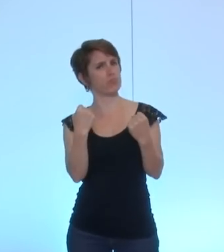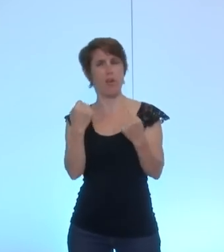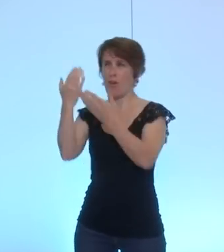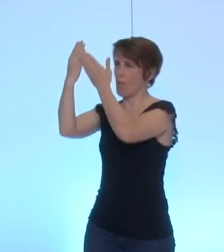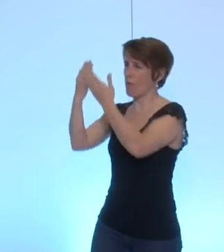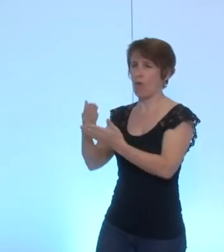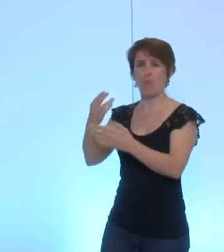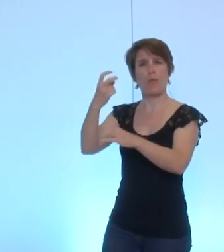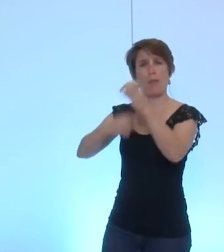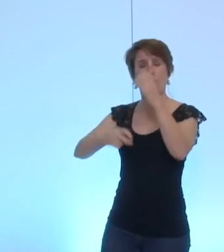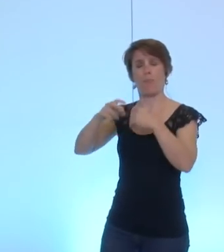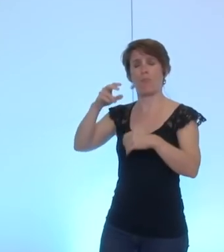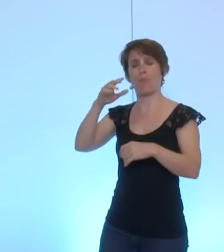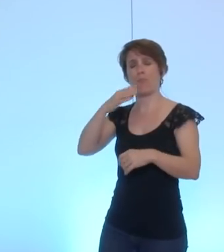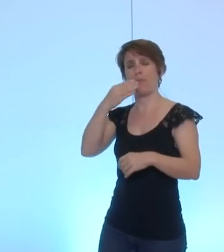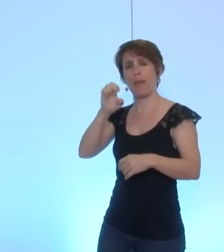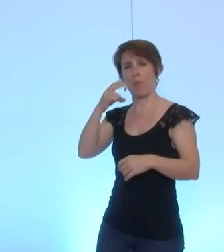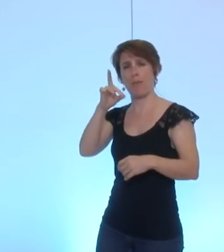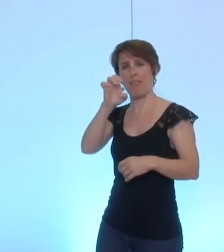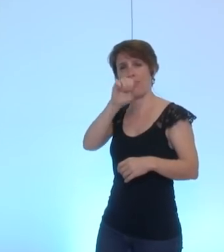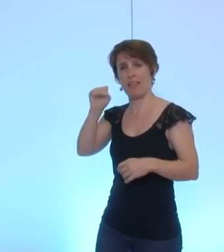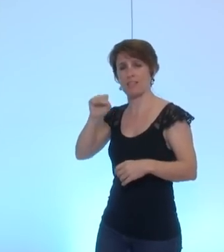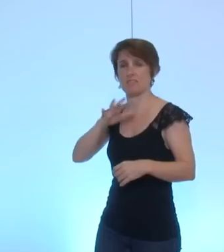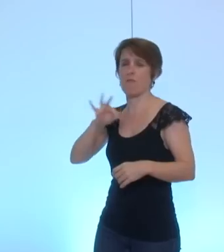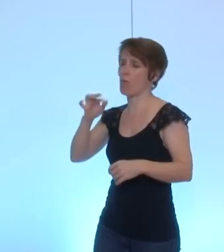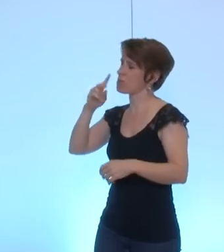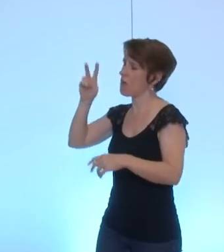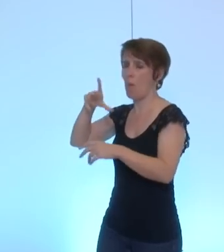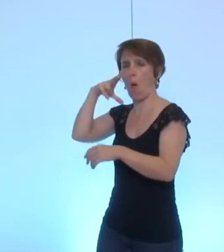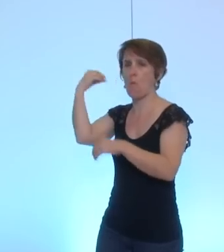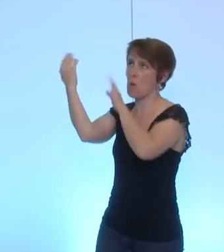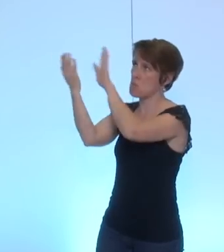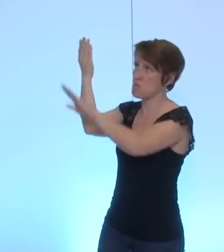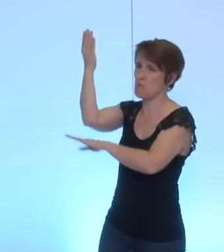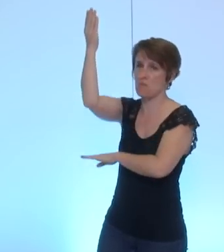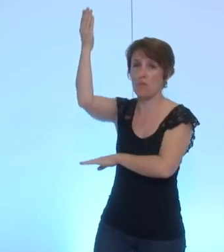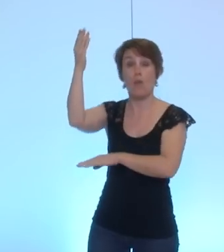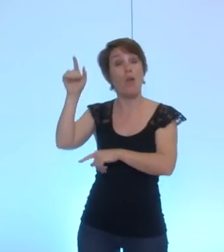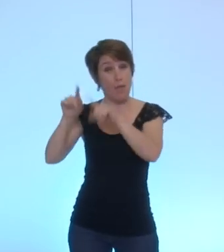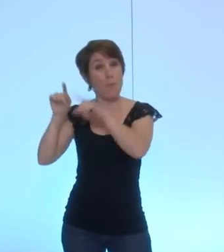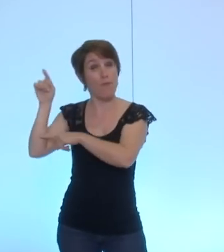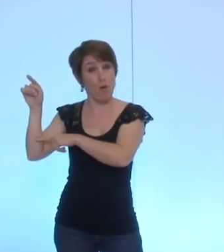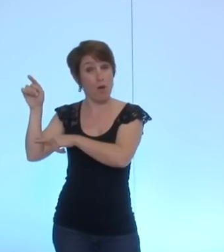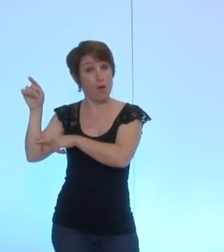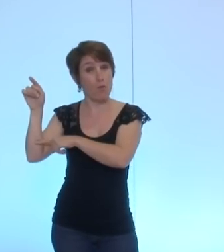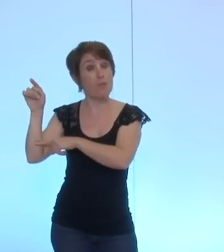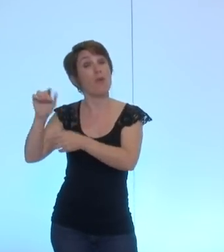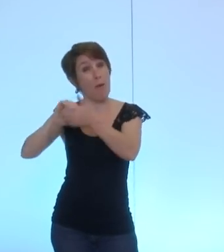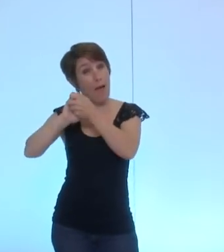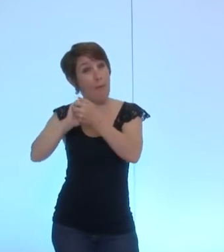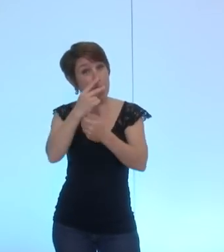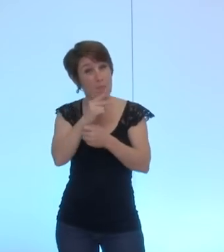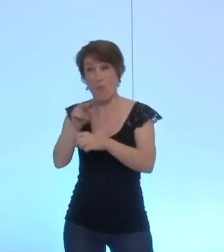député trop brièvement dans ce département et qui parfois même sous les insultes de ses propres amis